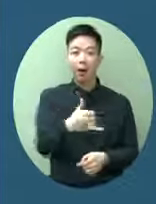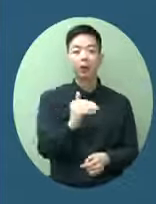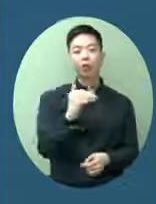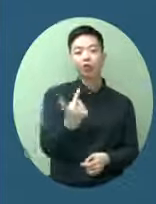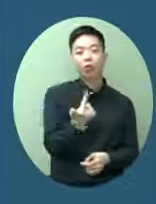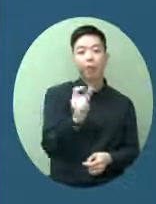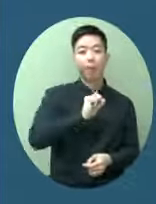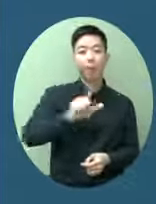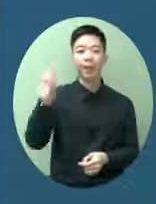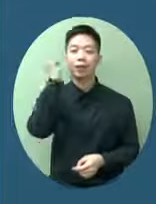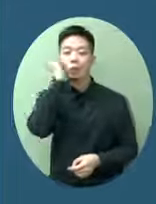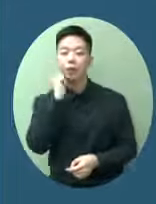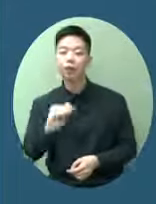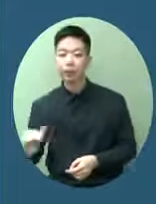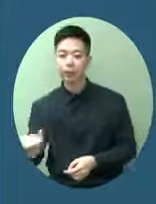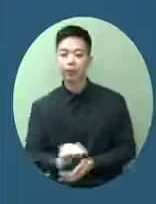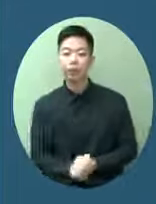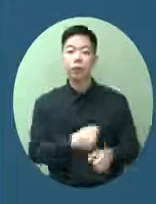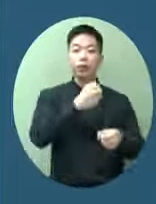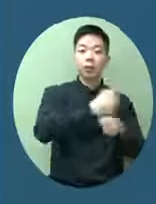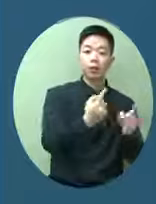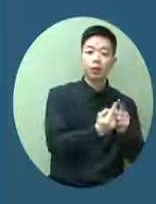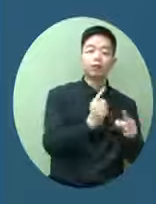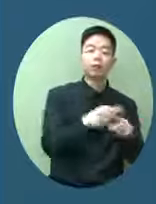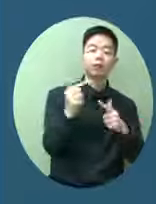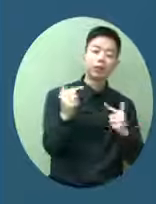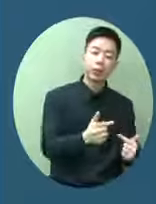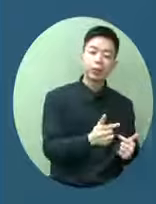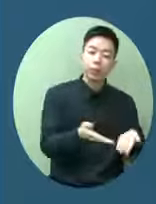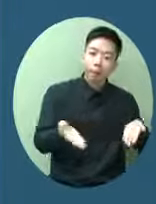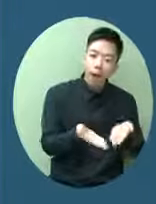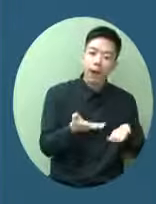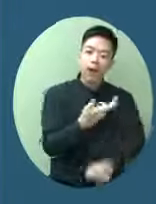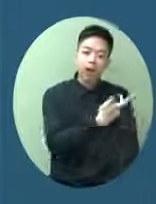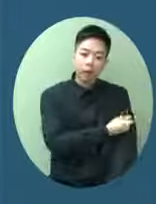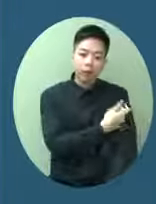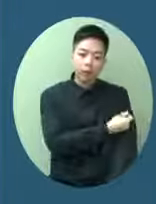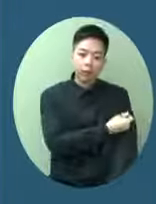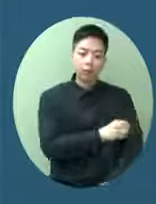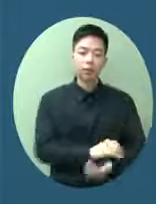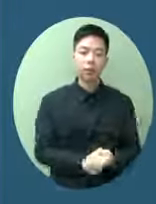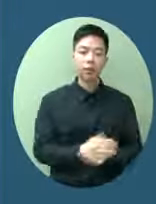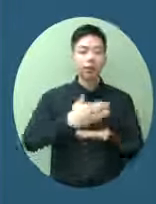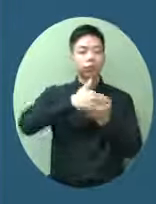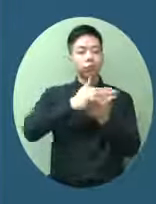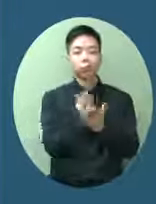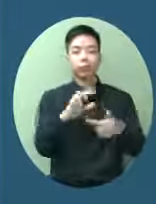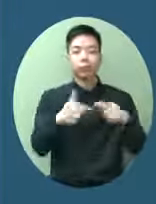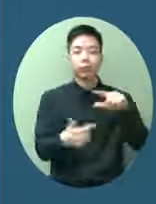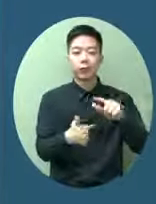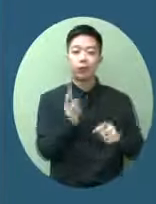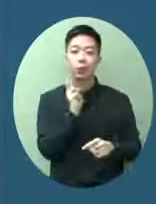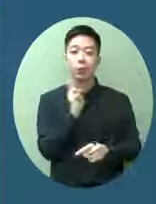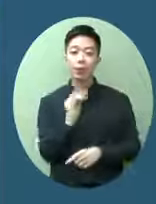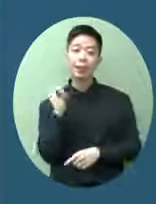小朋友所以工作人口是要繼續推廣打針我們會用盡我們的方法即是到會